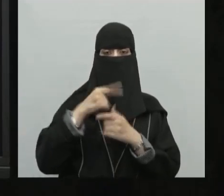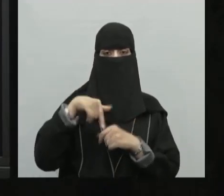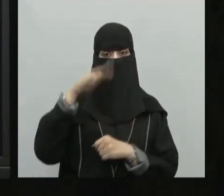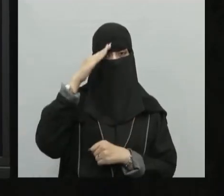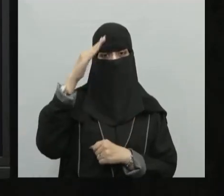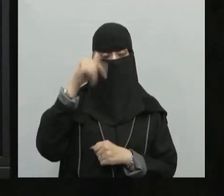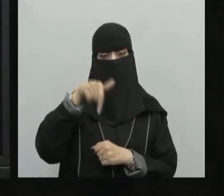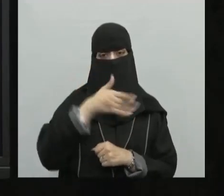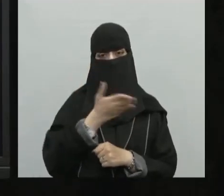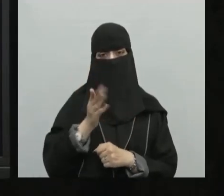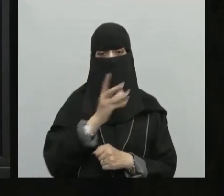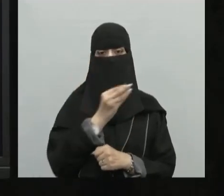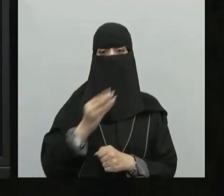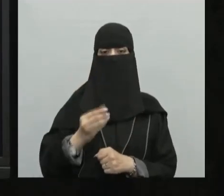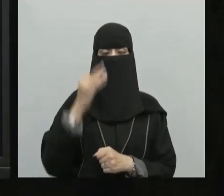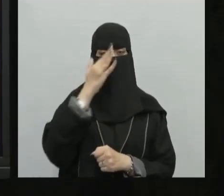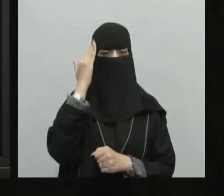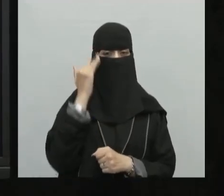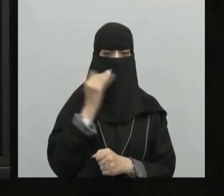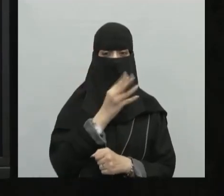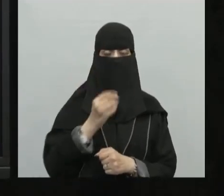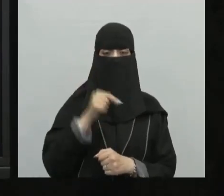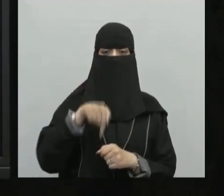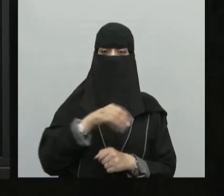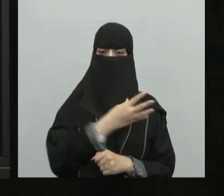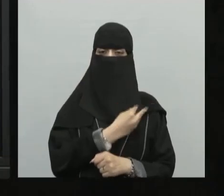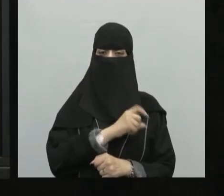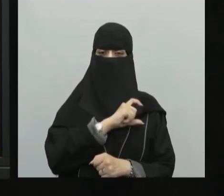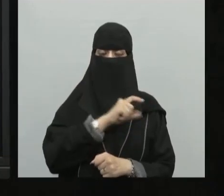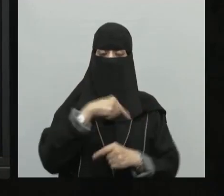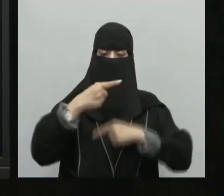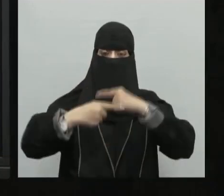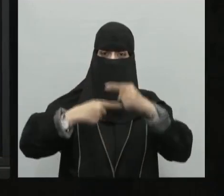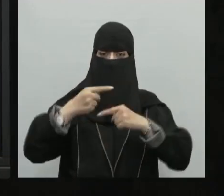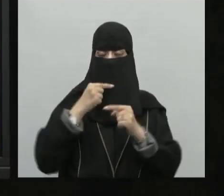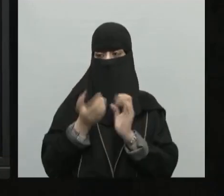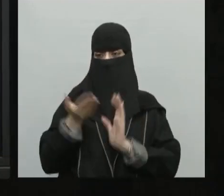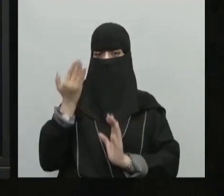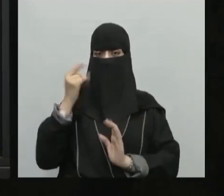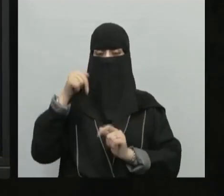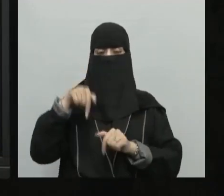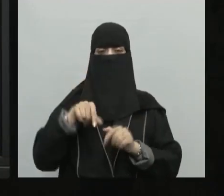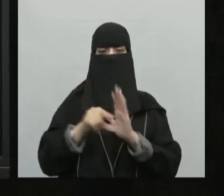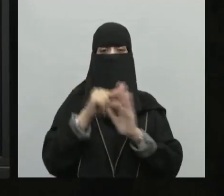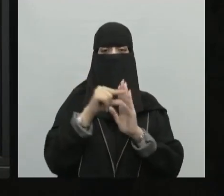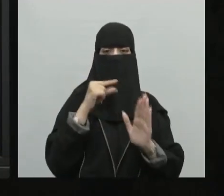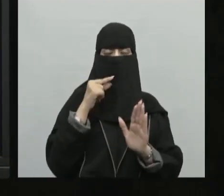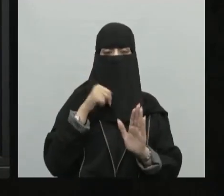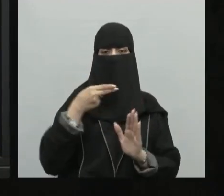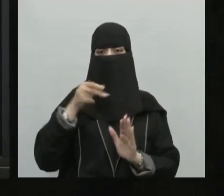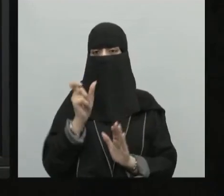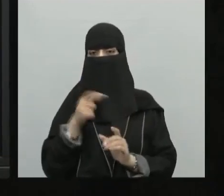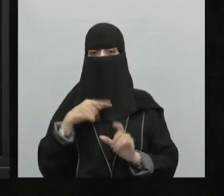أهلا بكم أبنائي وبنات الطلاب في درسنا لهذا اليوم نكمل ما أخذناه في الدروس السابقة عن